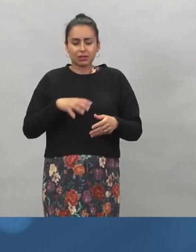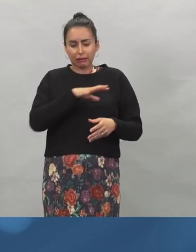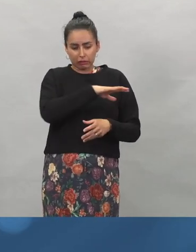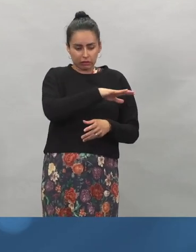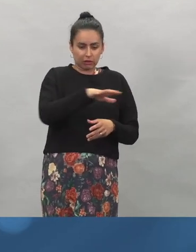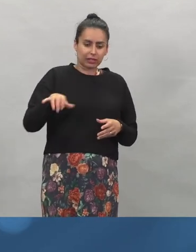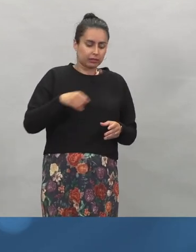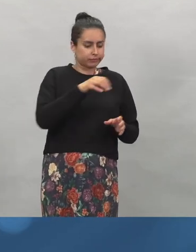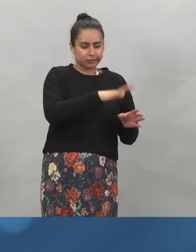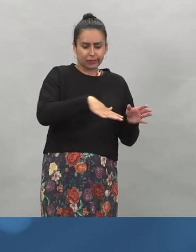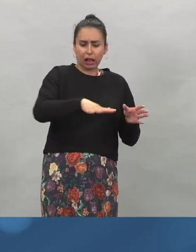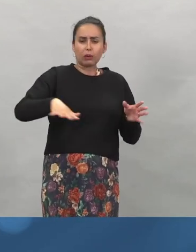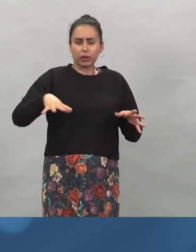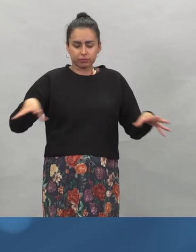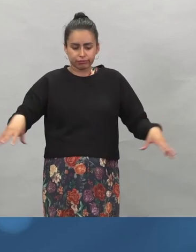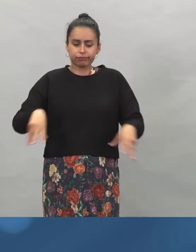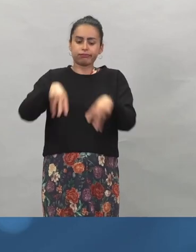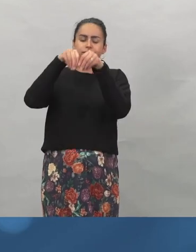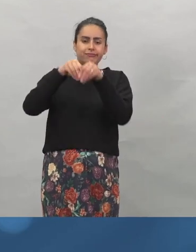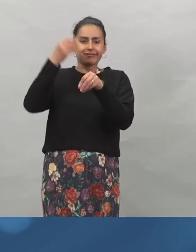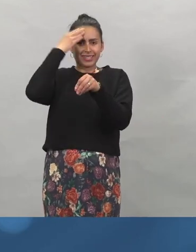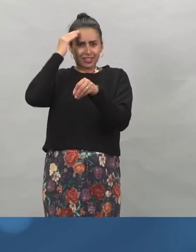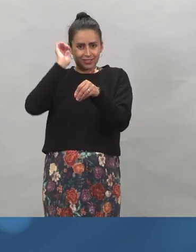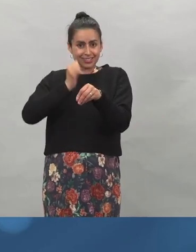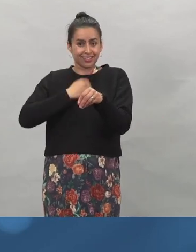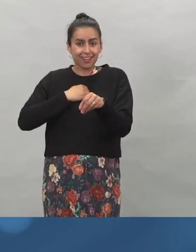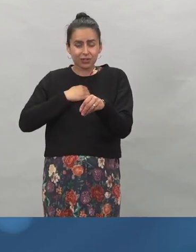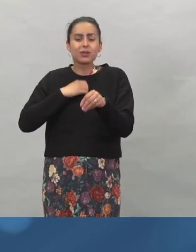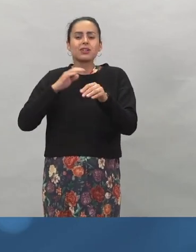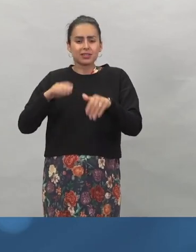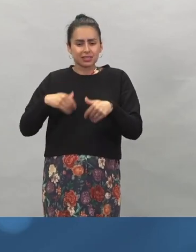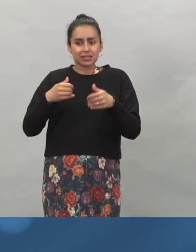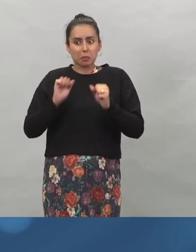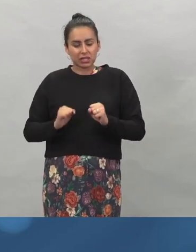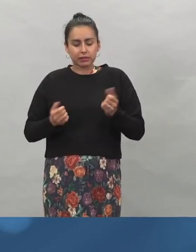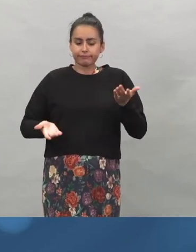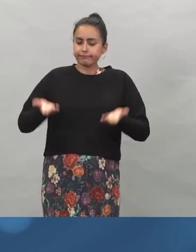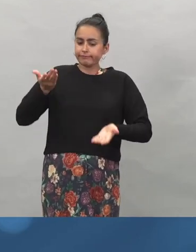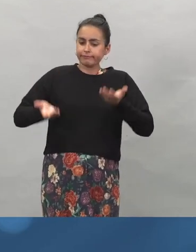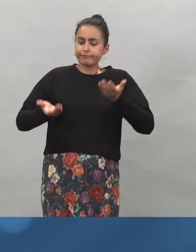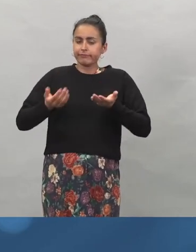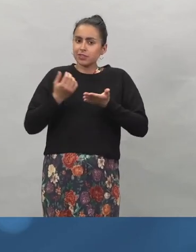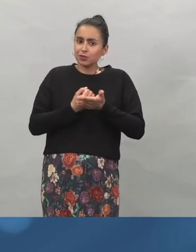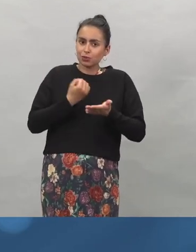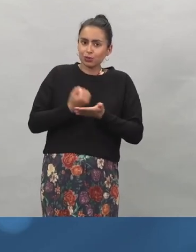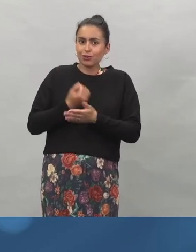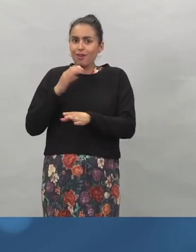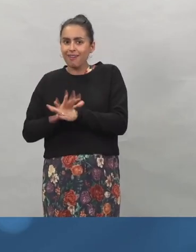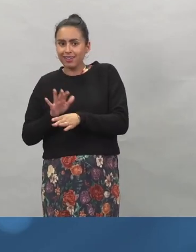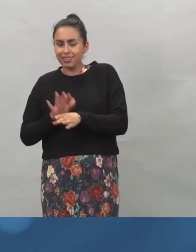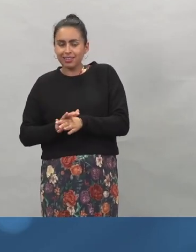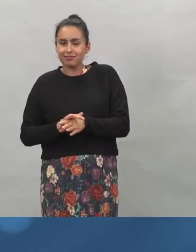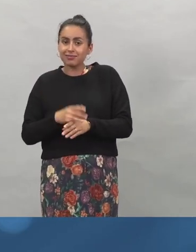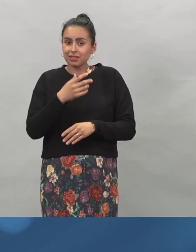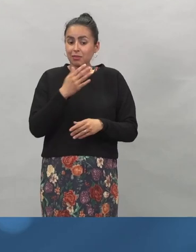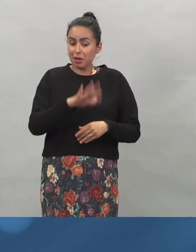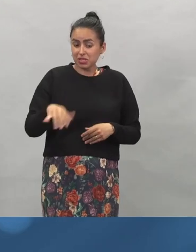mikä se hyötyhaitta lasten rokottamisesta on. Tämä on se suomalainen näkökulma,